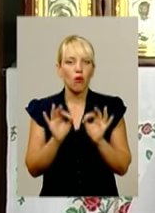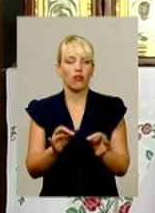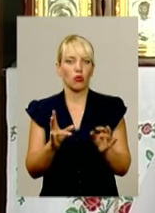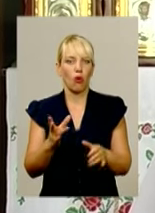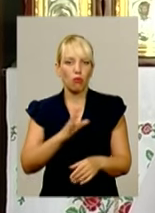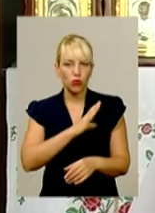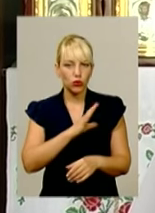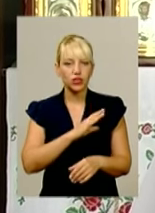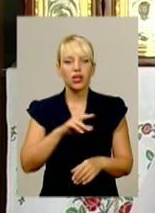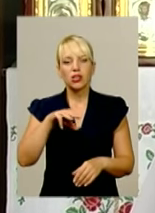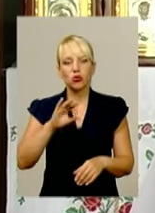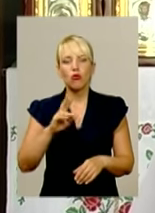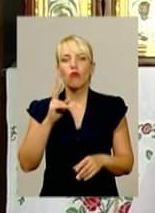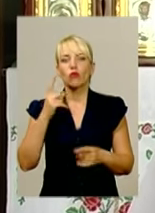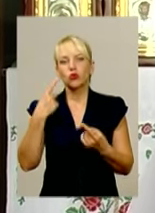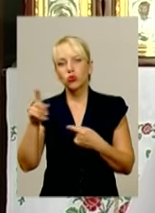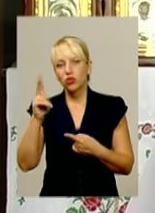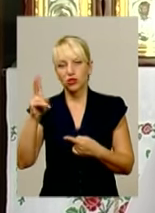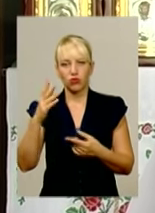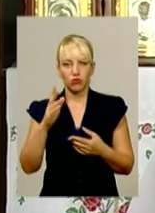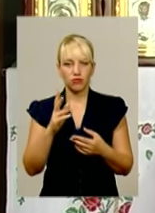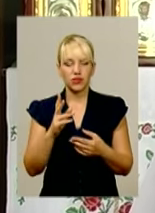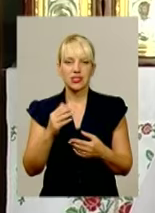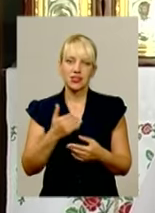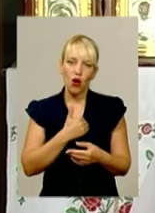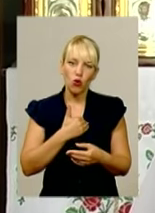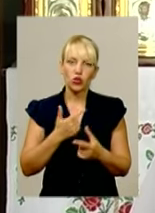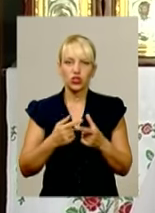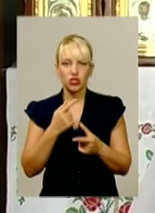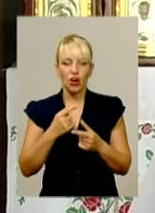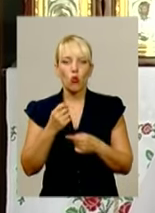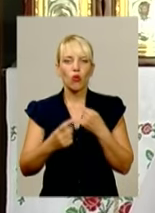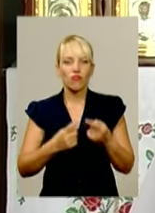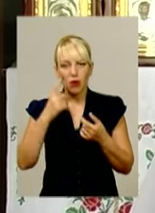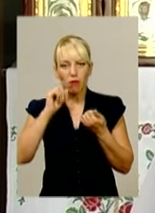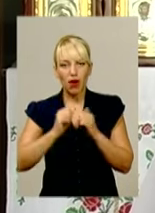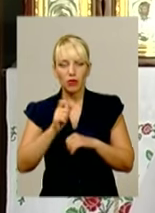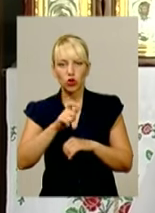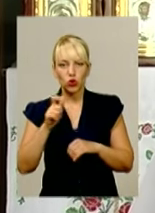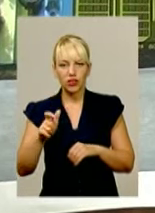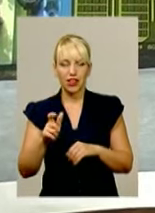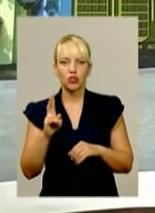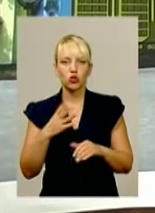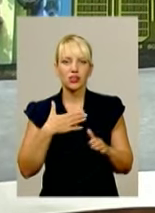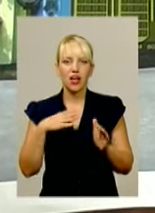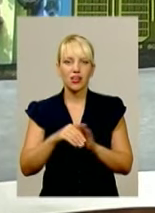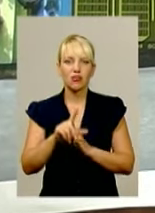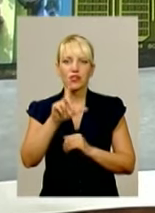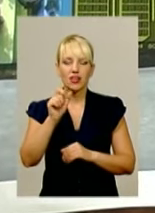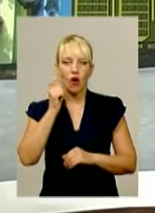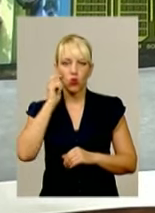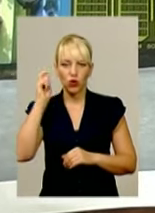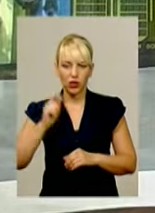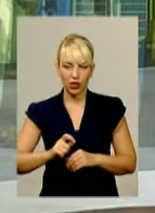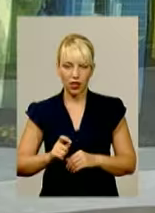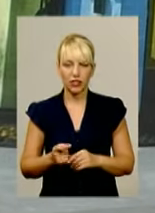увіковічнити пам'ять цих людей, які загинули за ім'я України, і цих хлопців, які зараз гинуть. За задумом, монумент